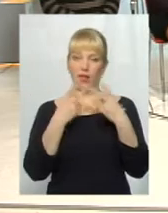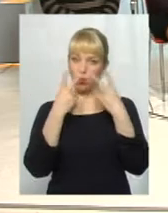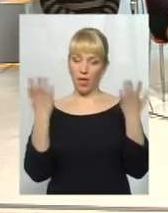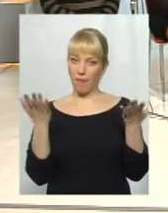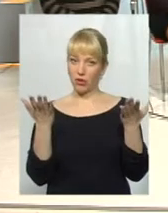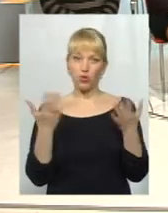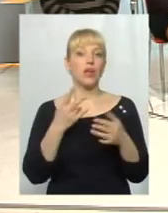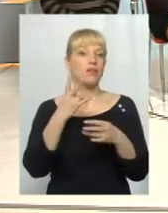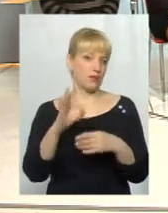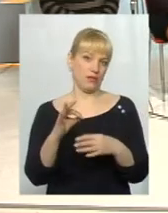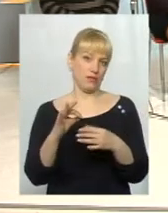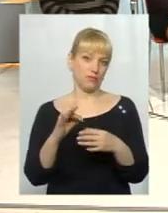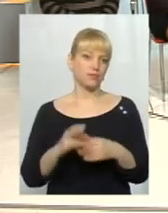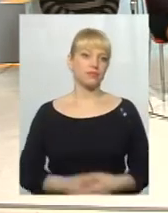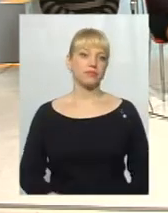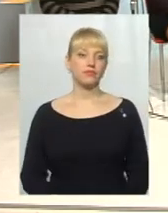жодним чином.